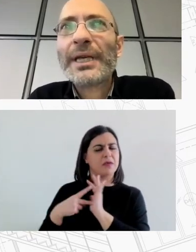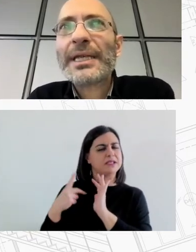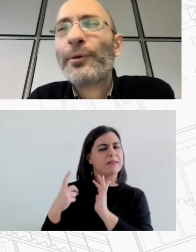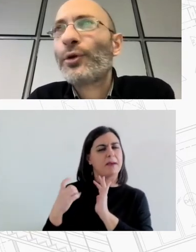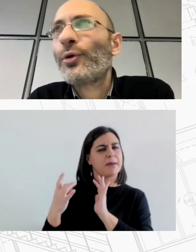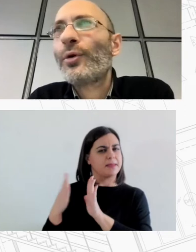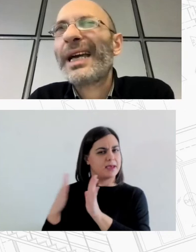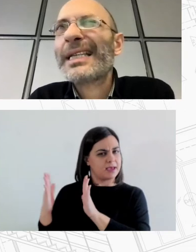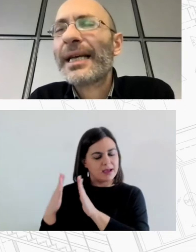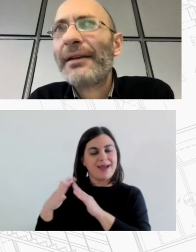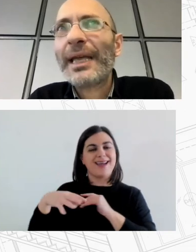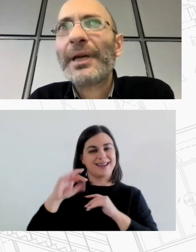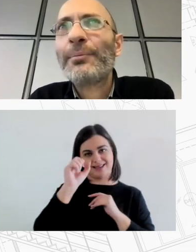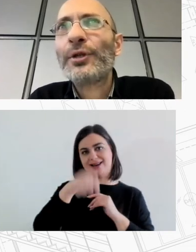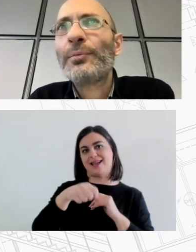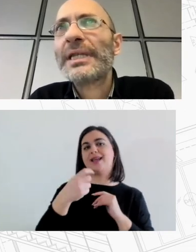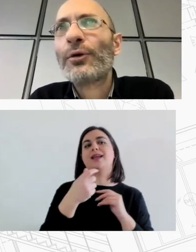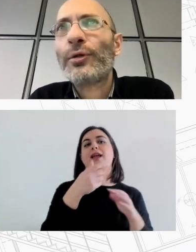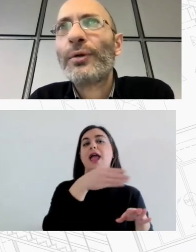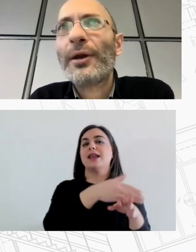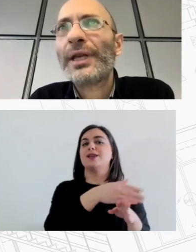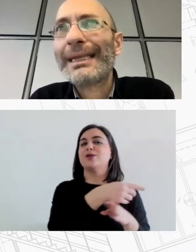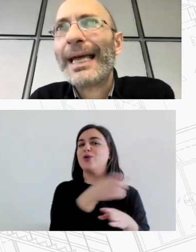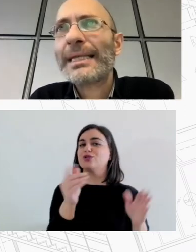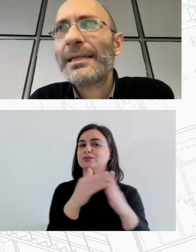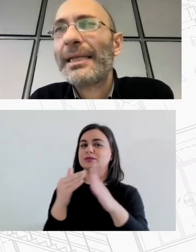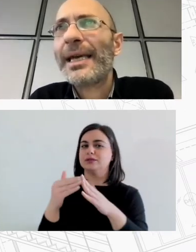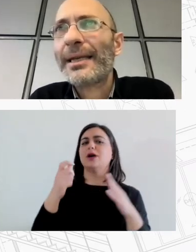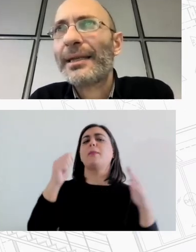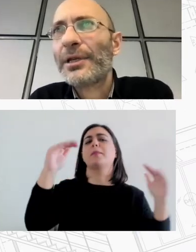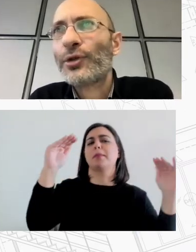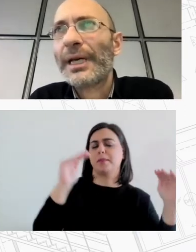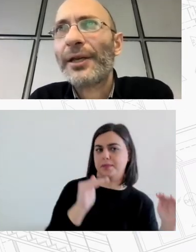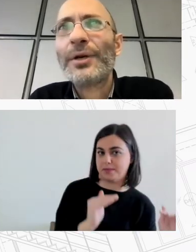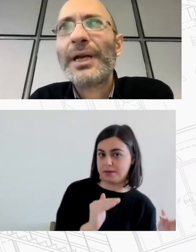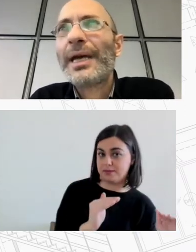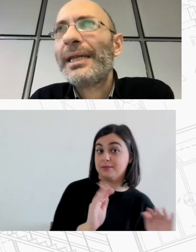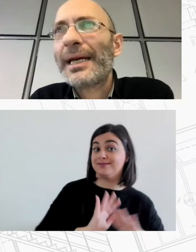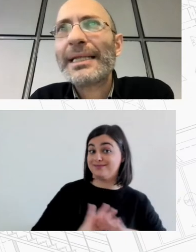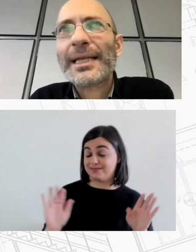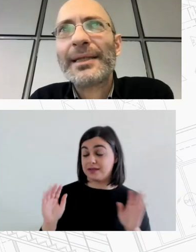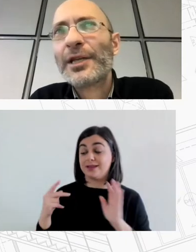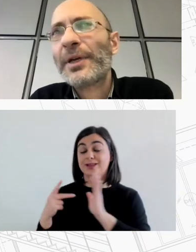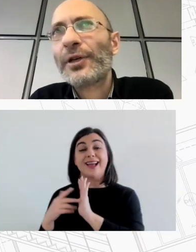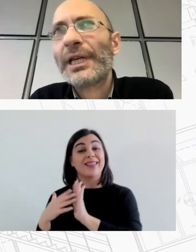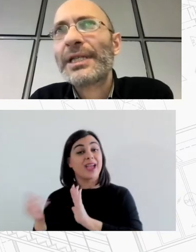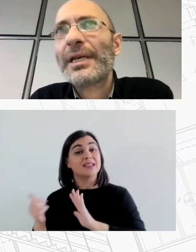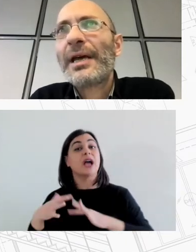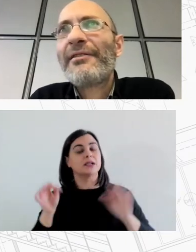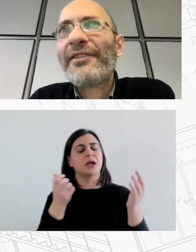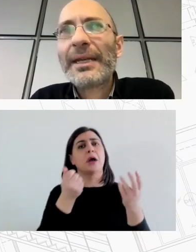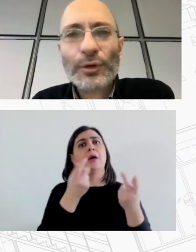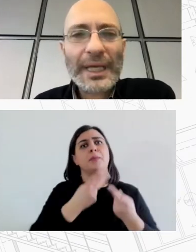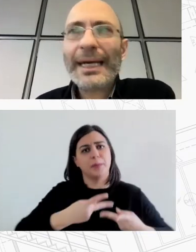λυκότητας από το 2016-2017 περίπου οι τιμές ακολουθούν ενωδική τάση ιδιαίτερη τιμές των ενοικίων ειδικά στις κεντρικές περιοχές